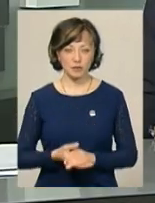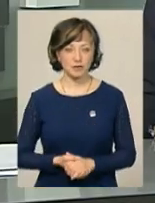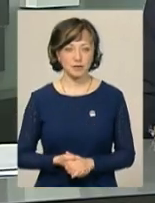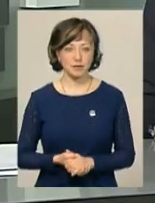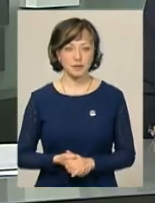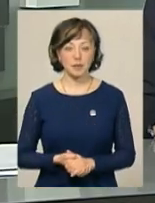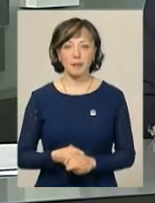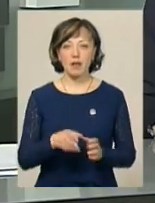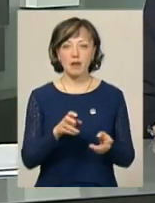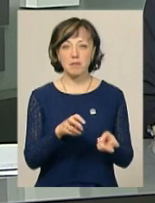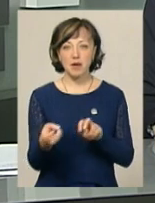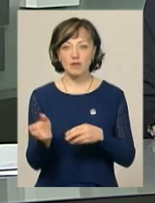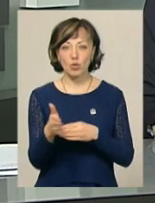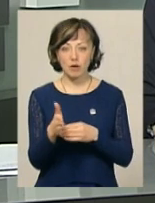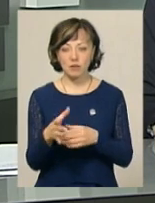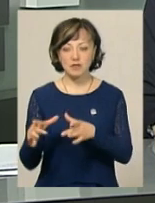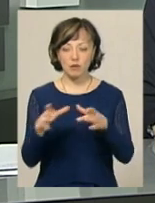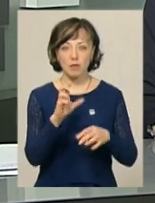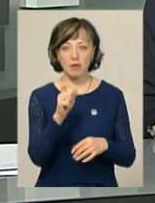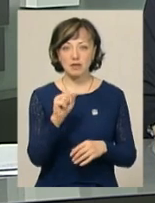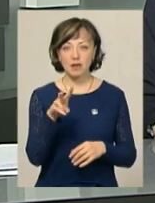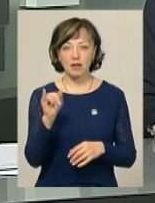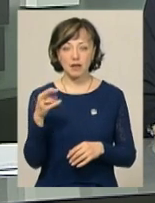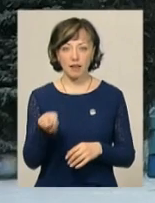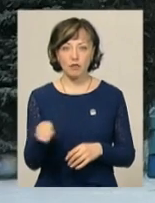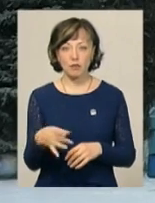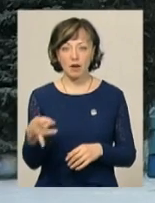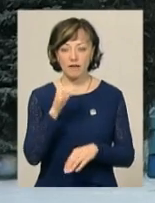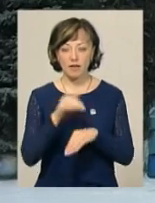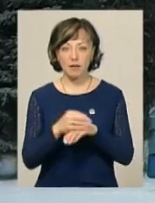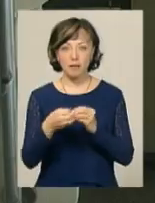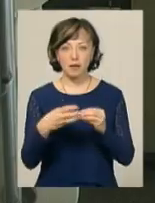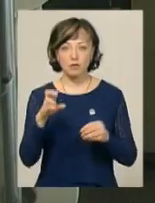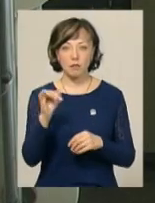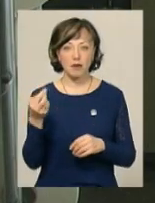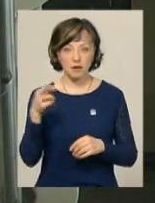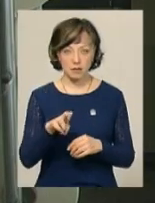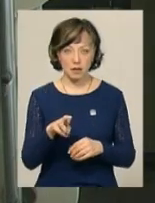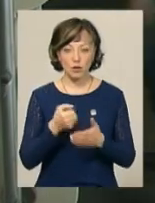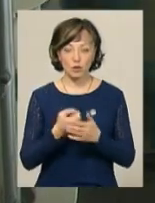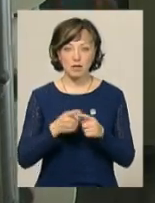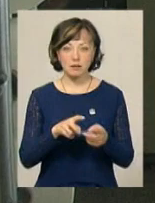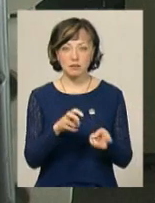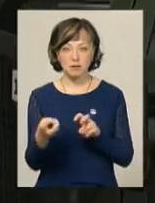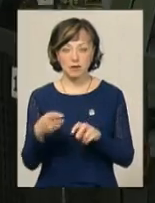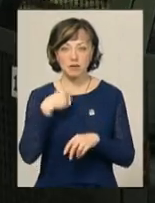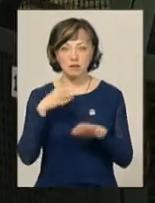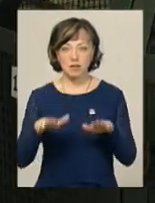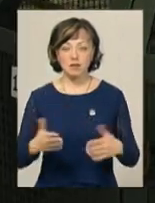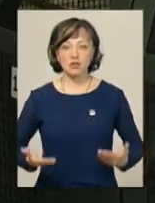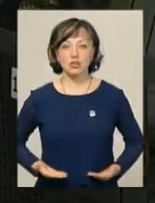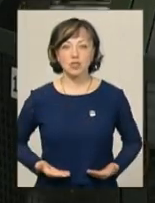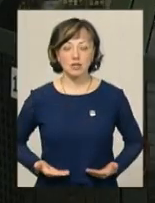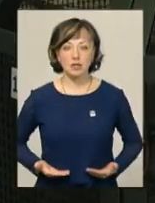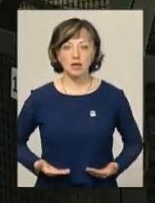Нагадаю, мертву рибу у ставку Базалія Теофіпільського району селяни виявили 15 березня. До її загибелі, сказав місцевий житель